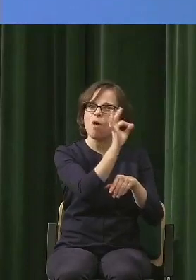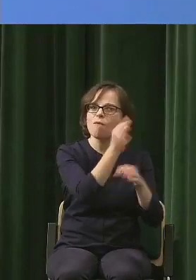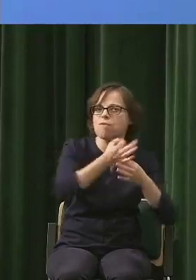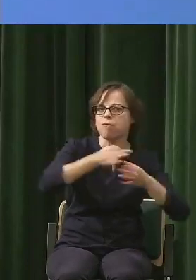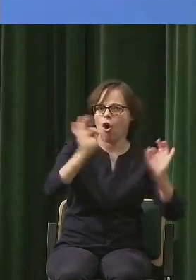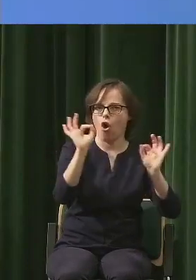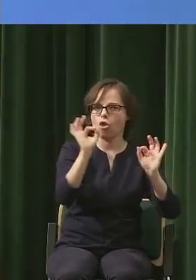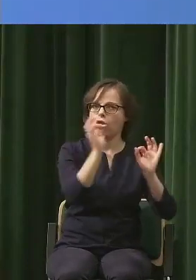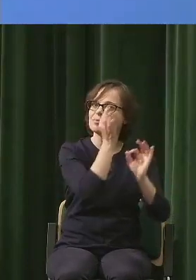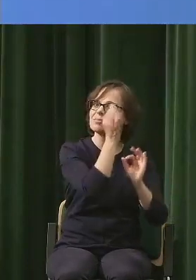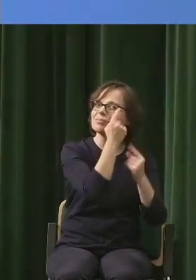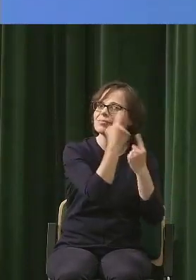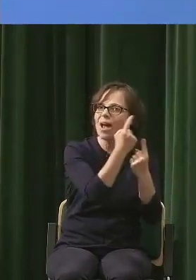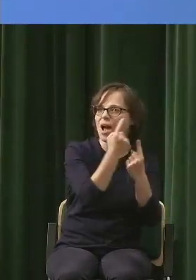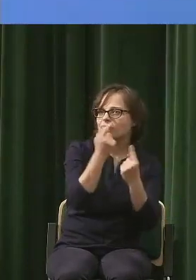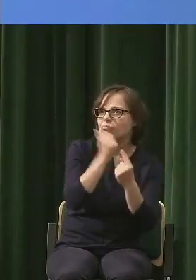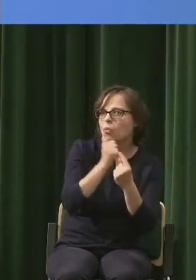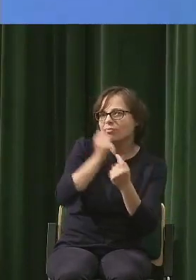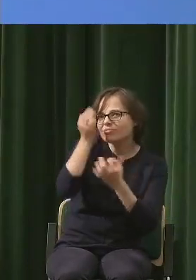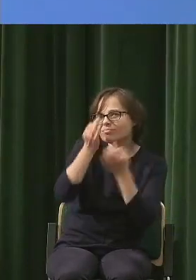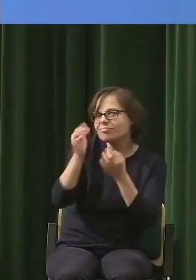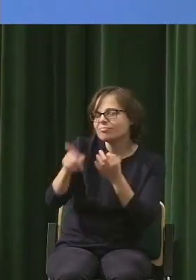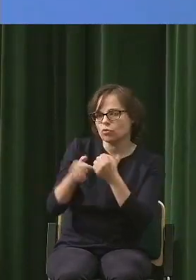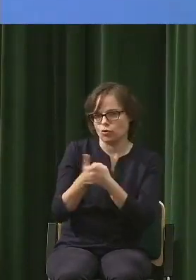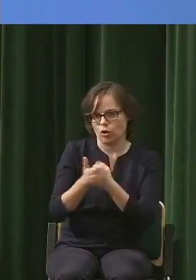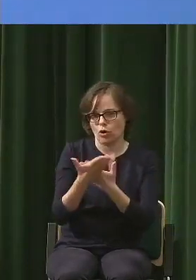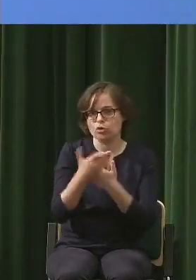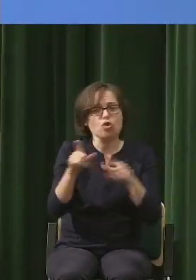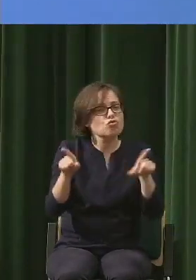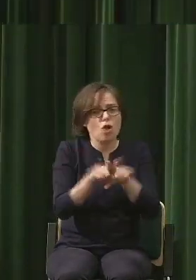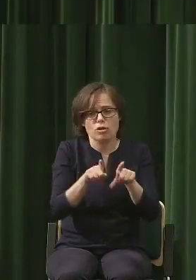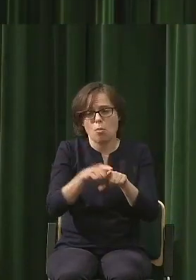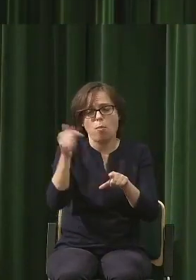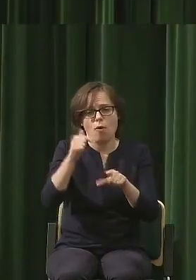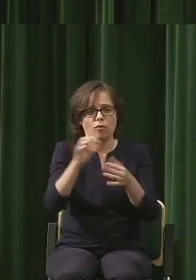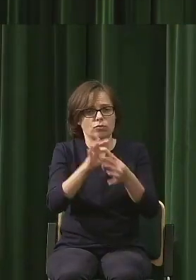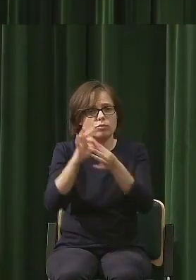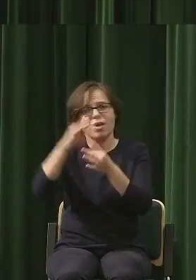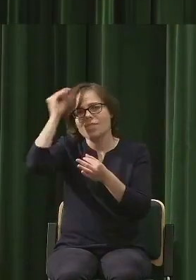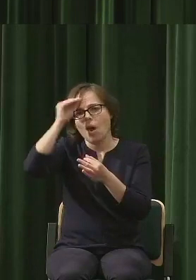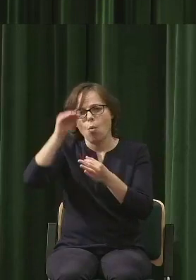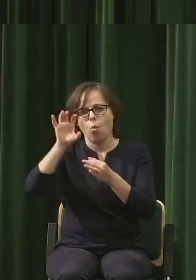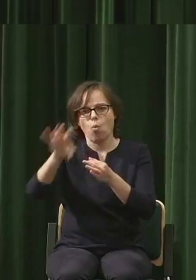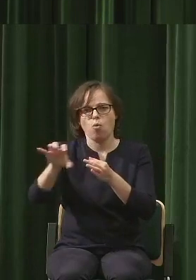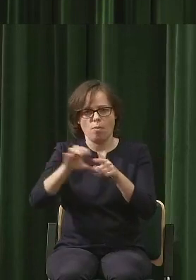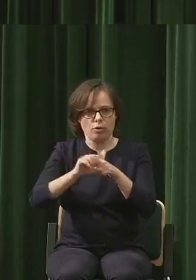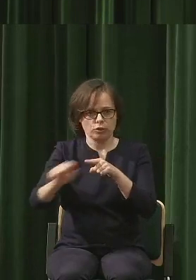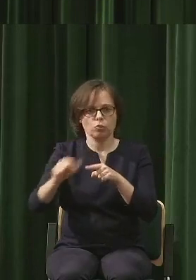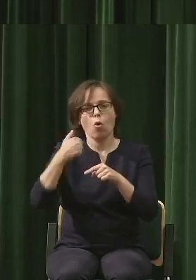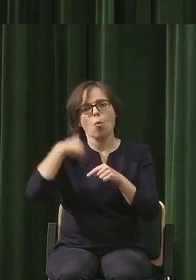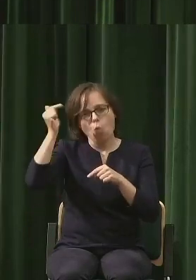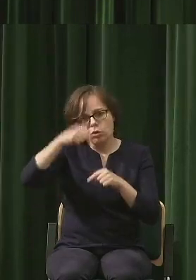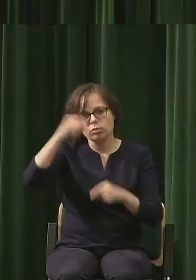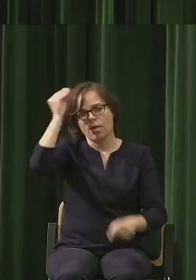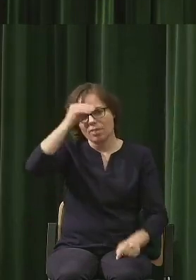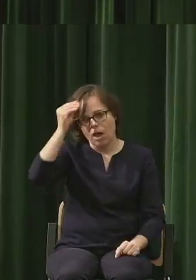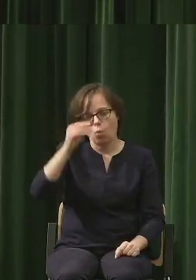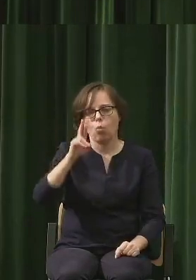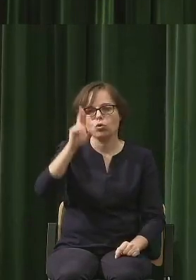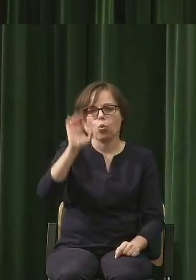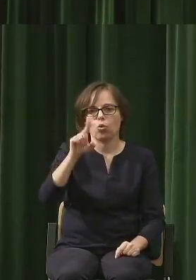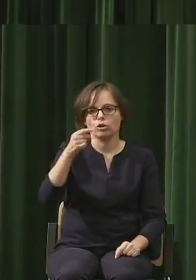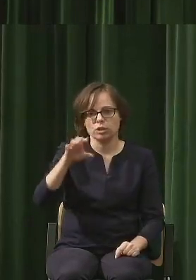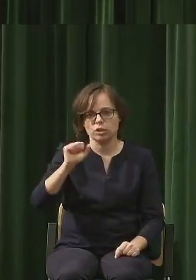kuriozalnie musi dotyczyć nauk ścisłych. Musimy się nauczyć, różniczkować, musimy nauczyć się języka